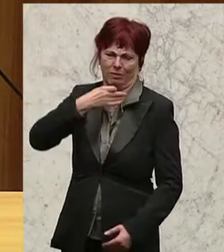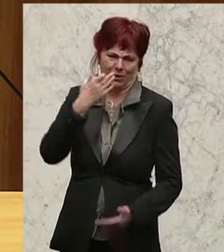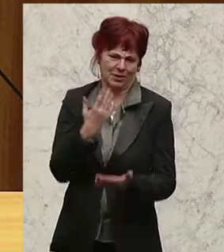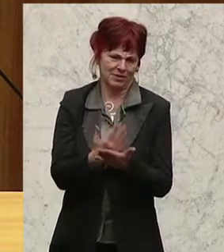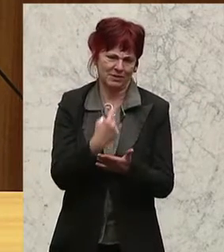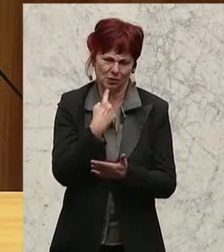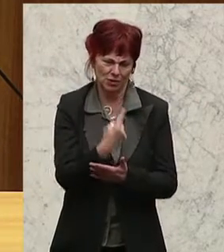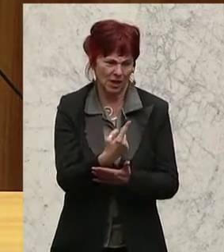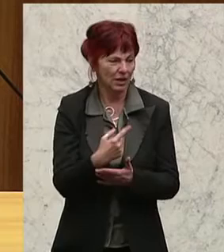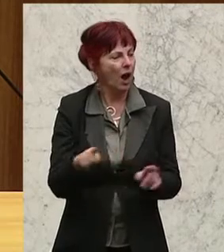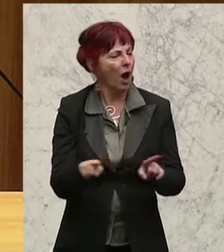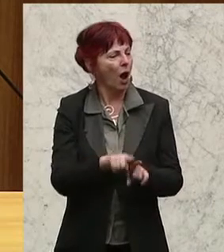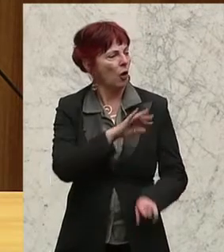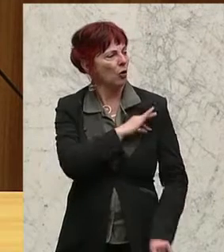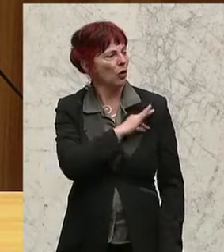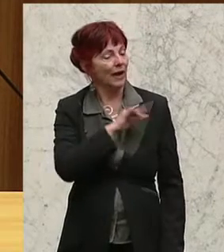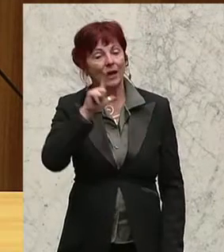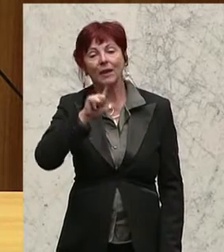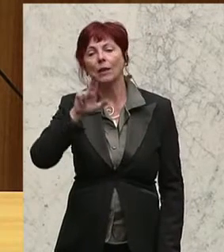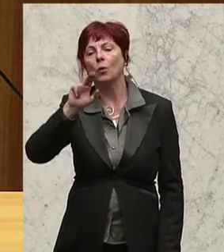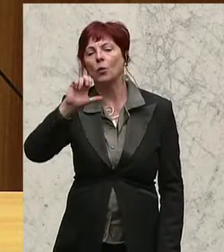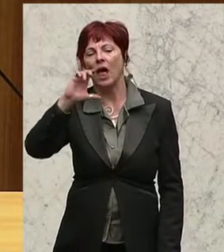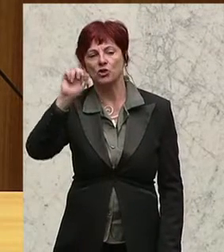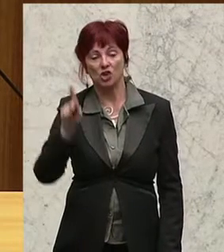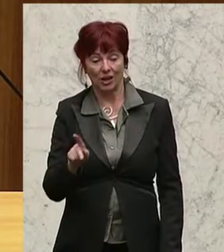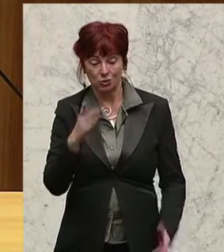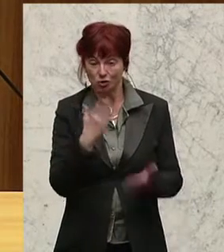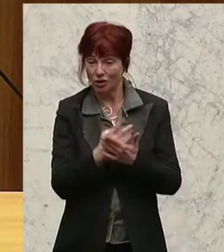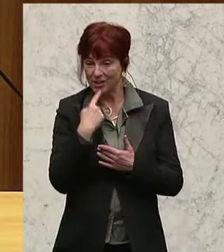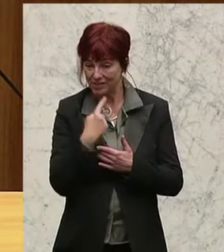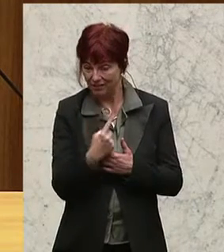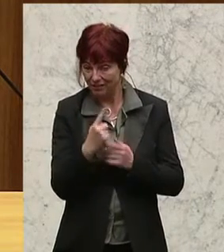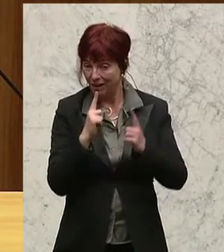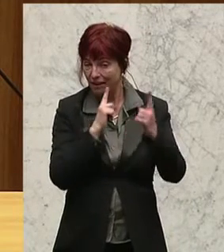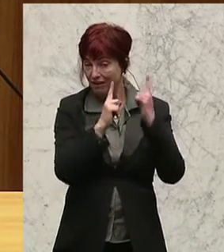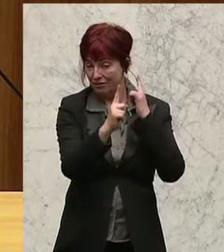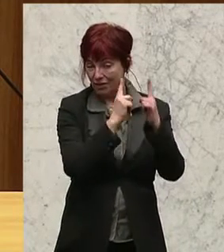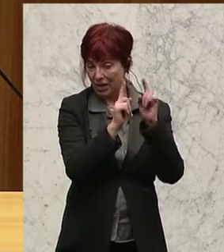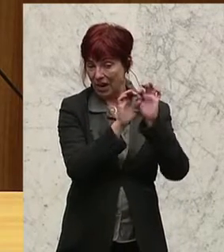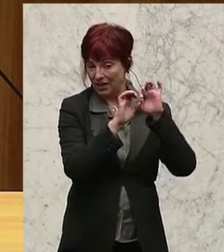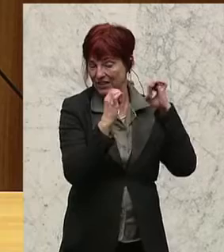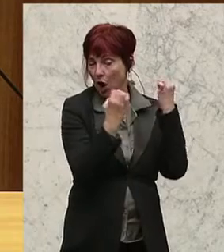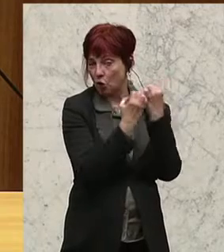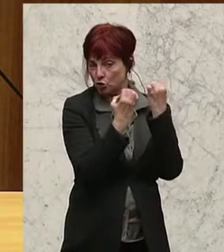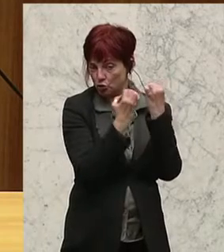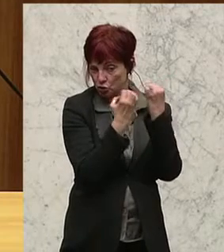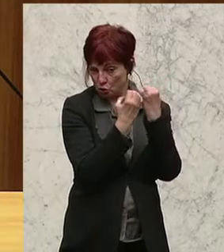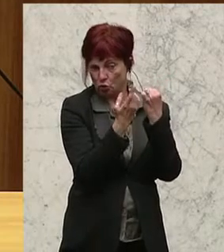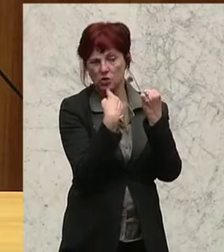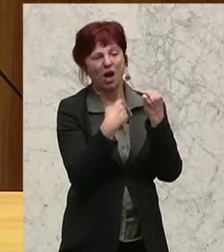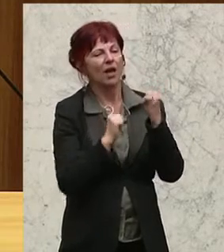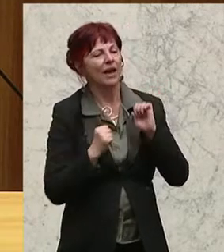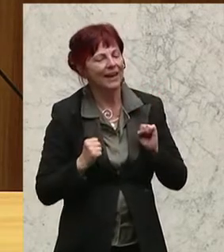wie von Kollegin Lunacek gerade erwähnt, wird der Verkehrsausschuss eben auf einer Initiative basierend auf